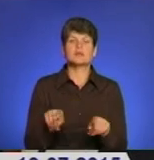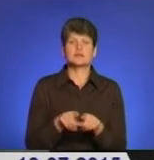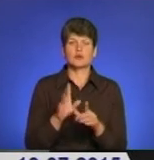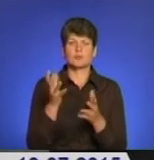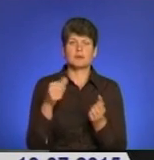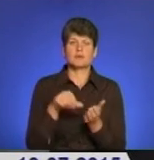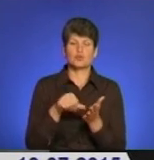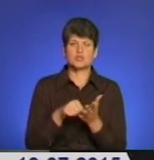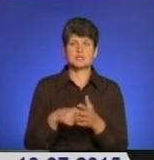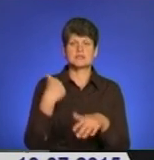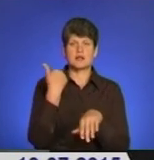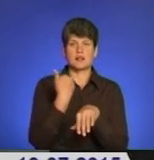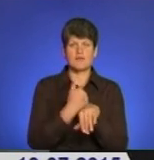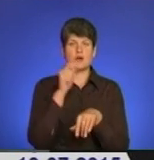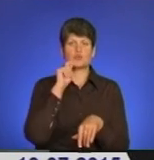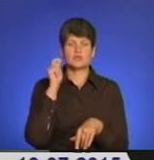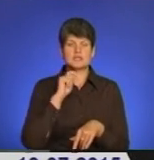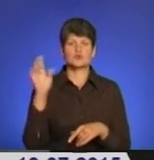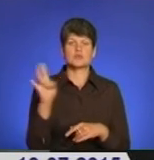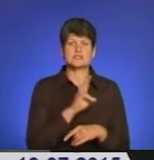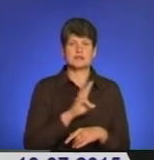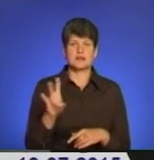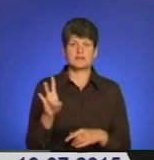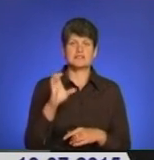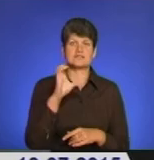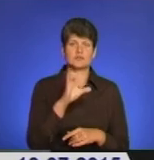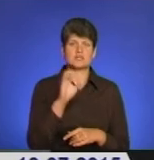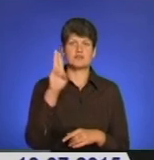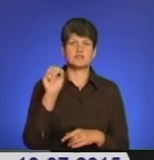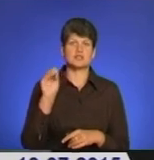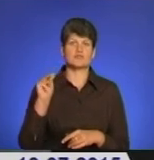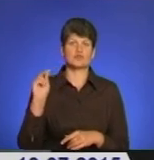глава Української греко-католицької церкви Блаженніший Святослав Шевчук.